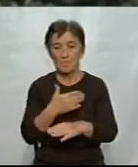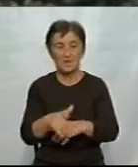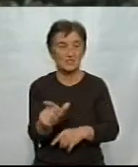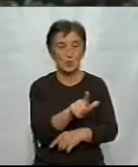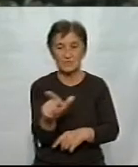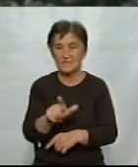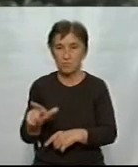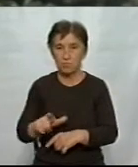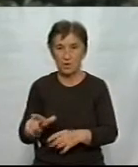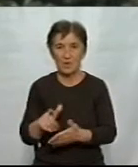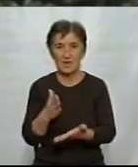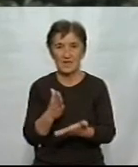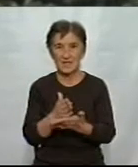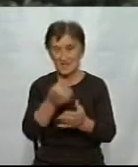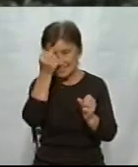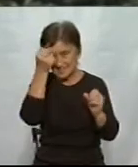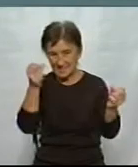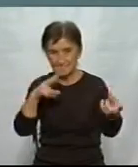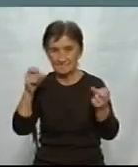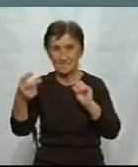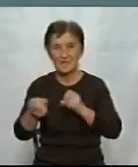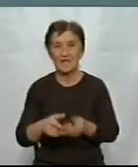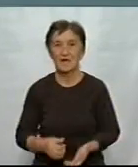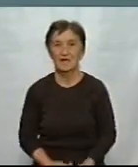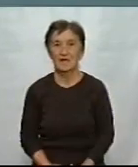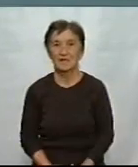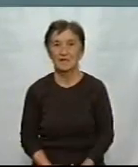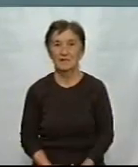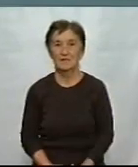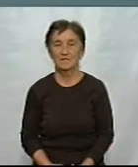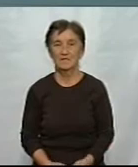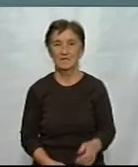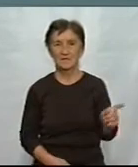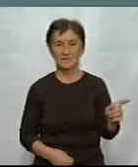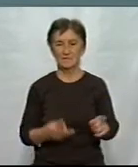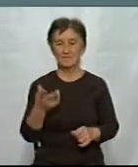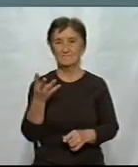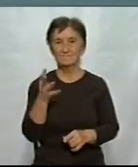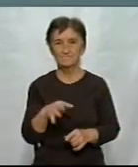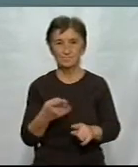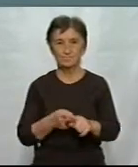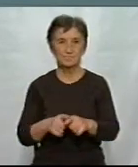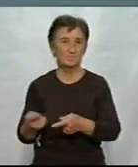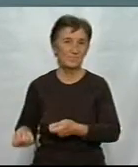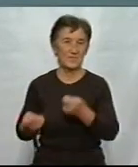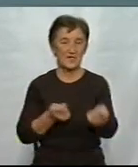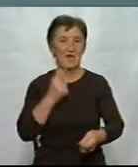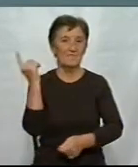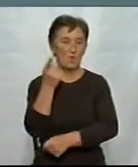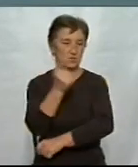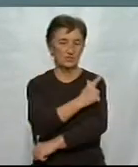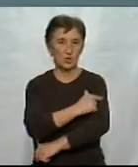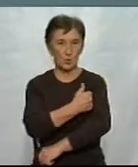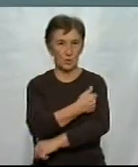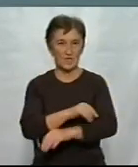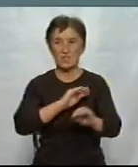у них йде така міждоусобна війна. Чотири кисневі концентратори передали в обласну лікарню Корповницького. Вартість